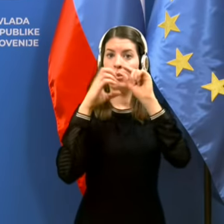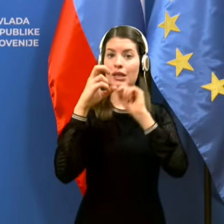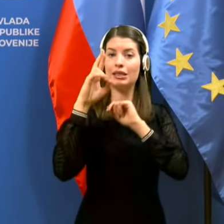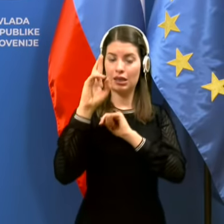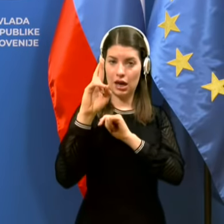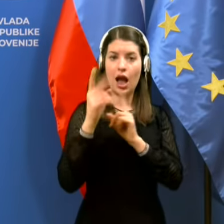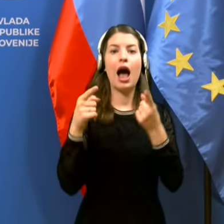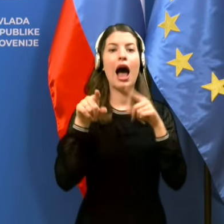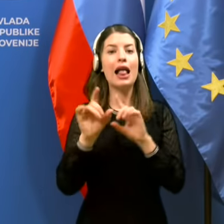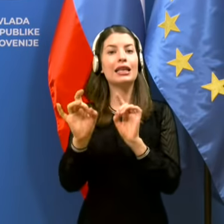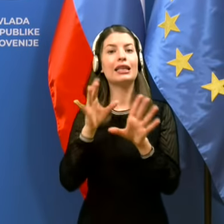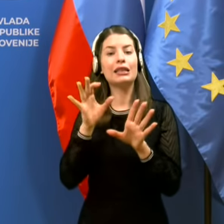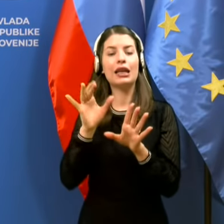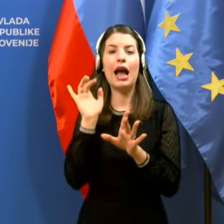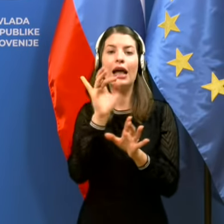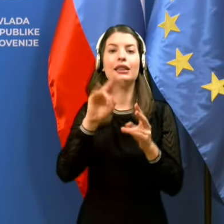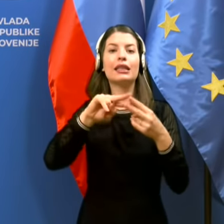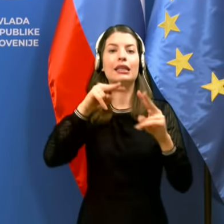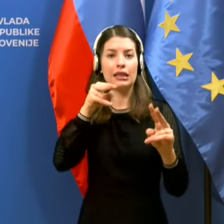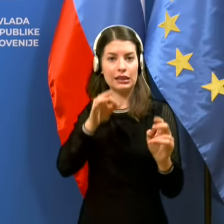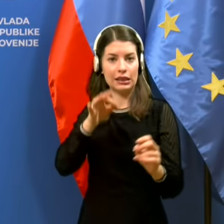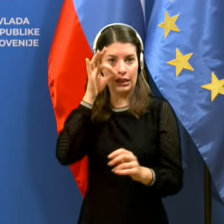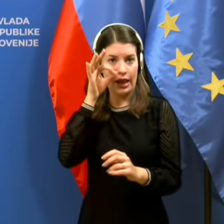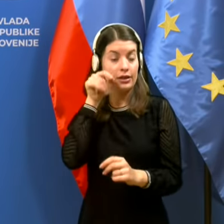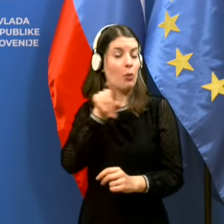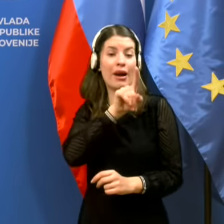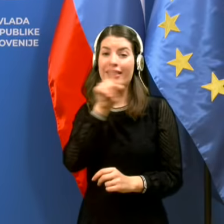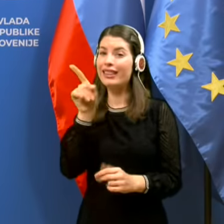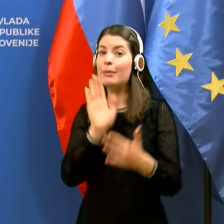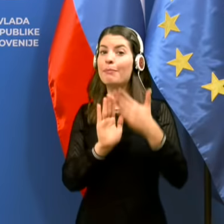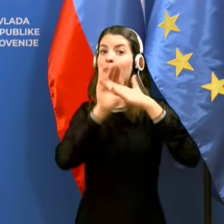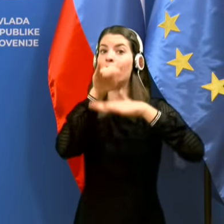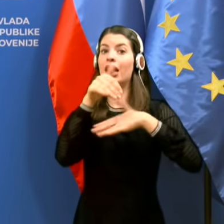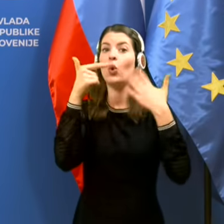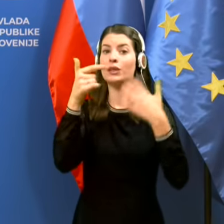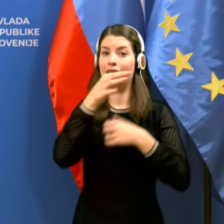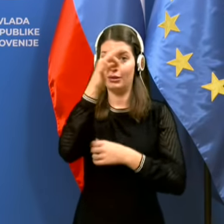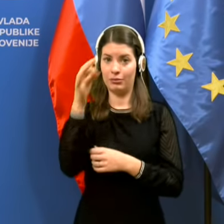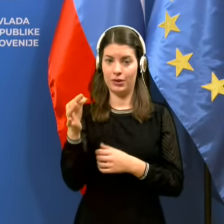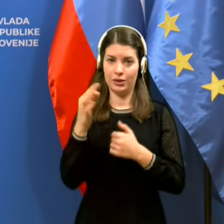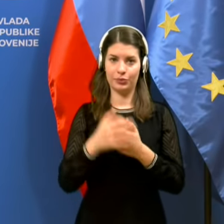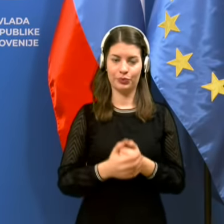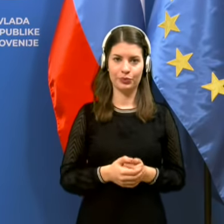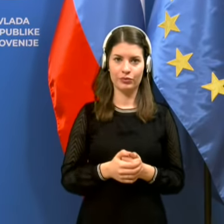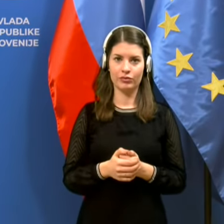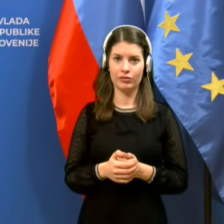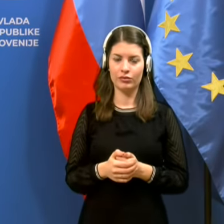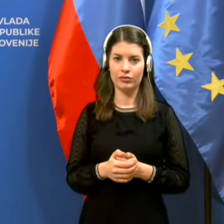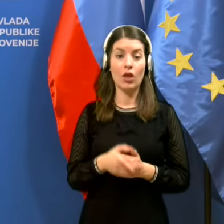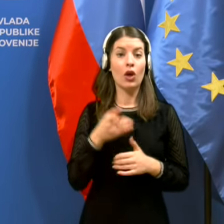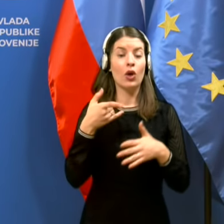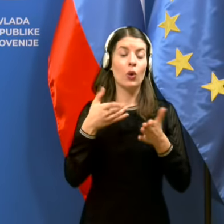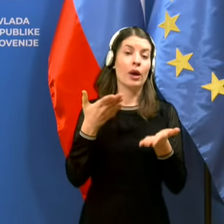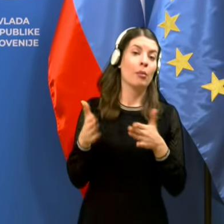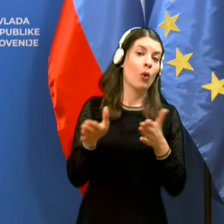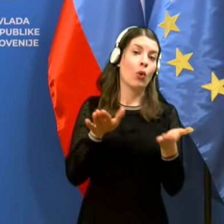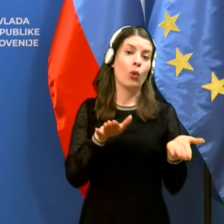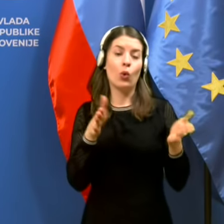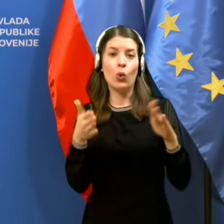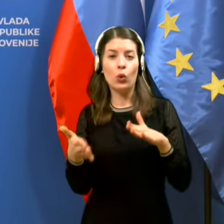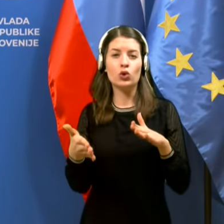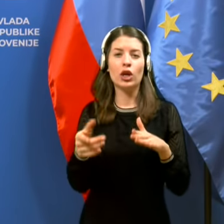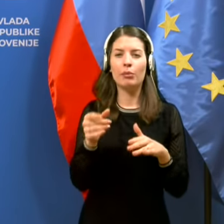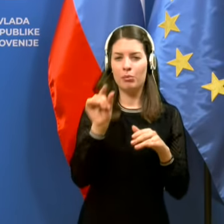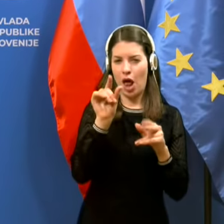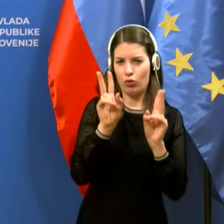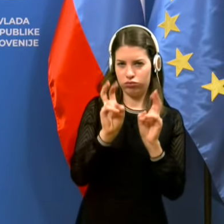ali za hitrim antigenskim testom, ki ni stavejši od 7 dni. To je morda še tulej se bo